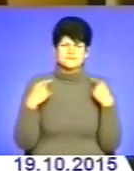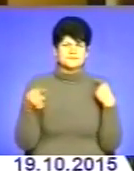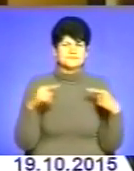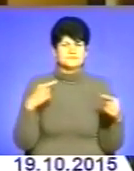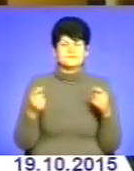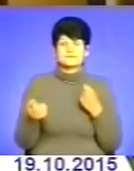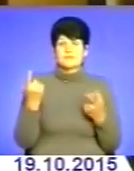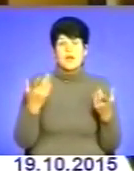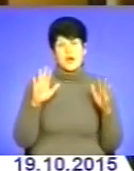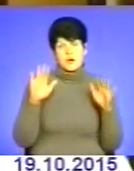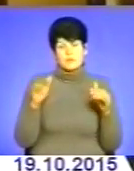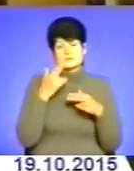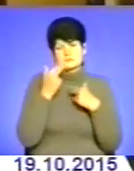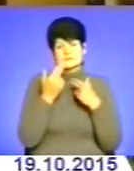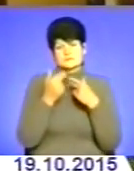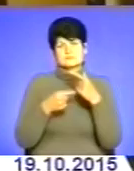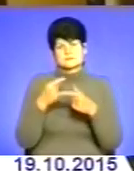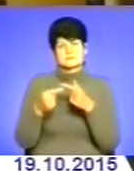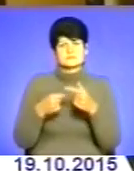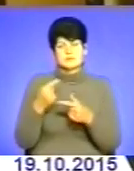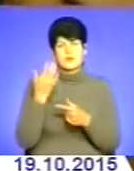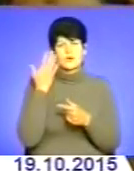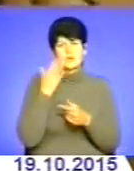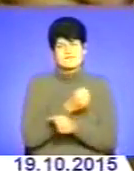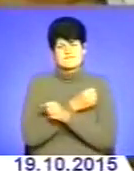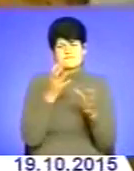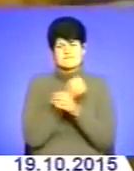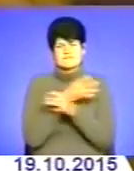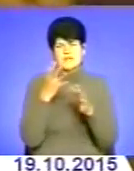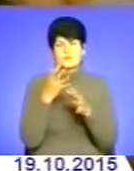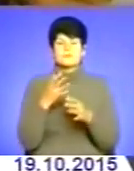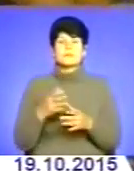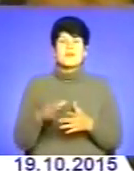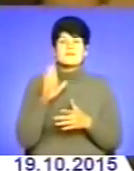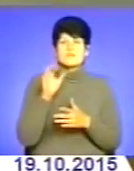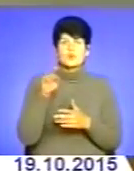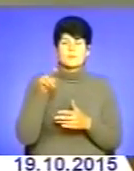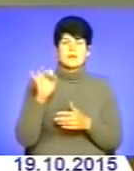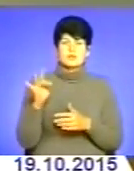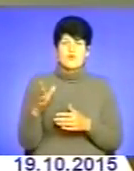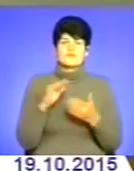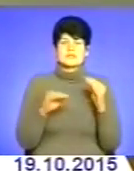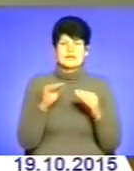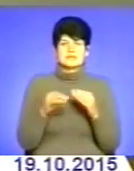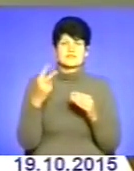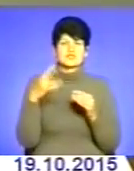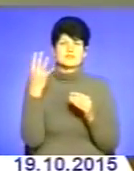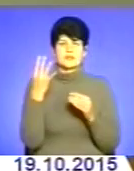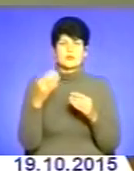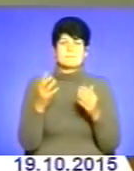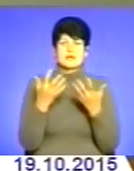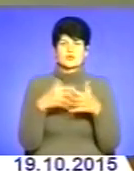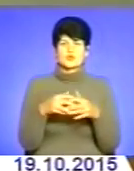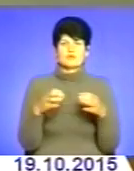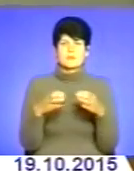але потім звикаєш, особливо коли вибухи Вітюк Петро у складі 24-ї механізованої бригади служив на Сході